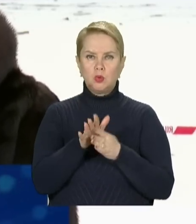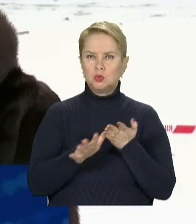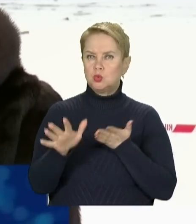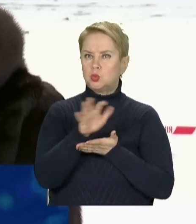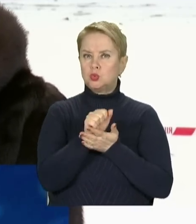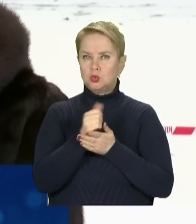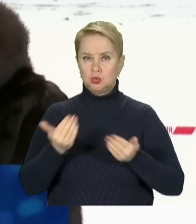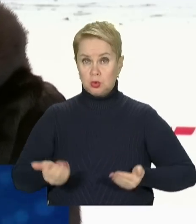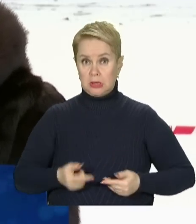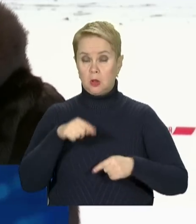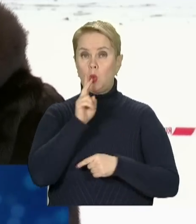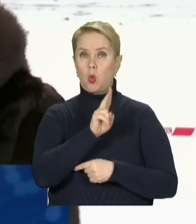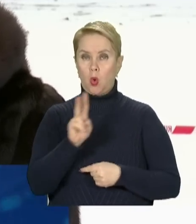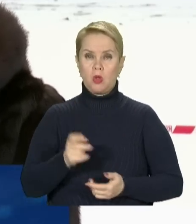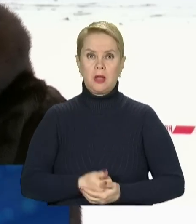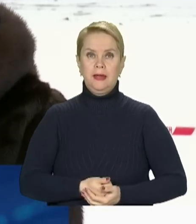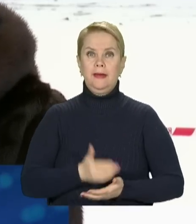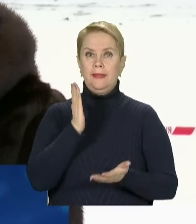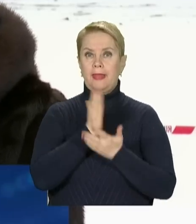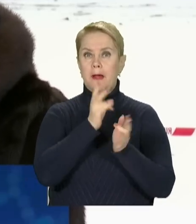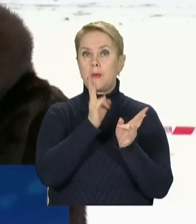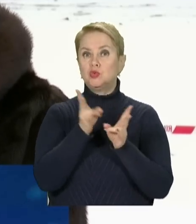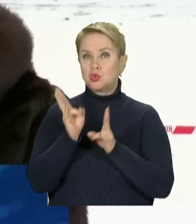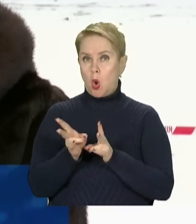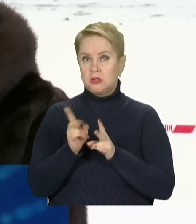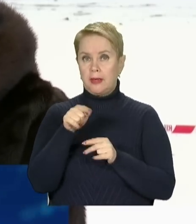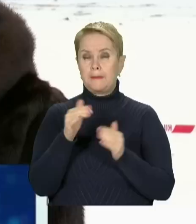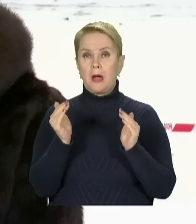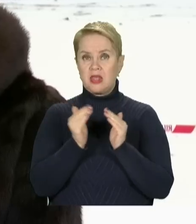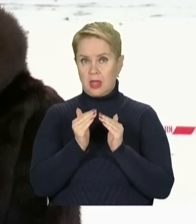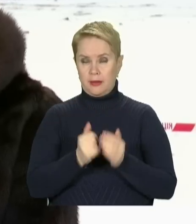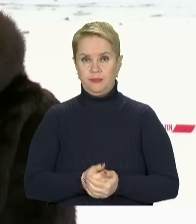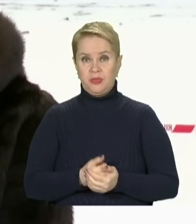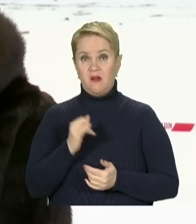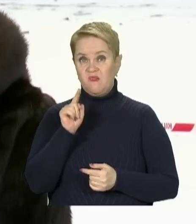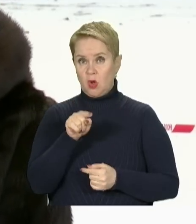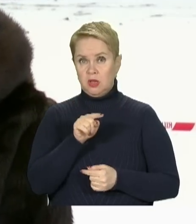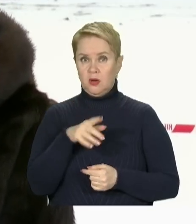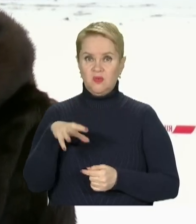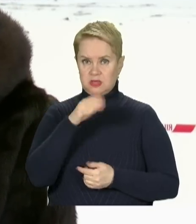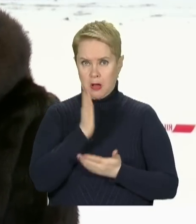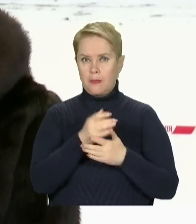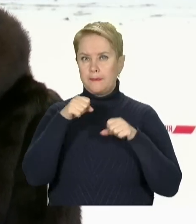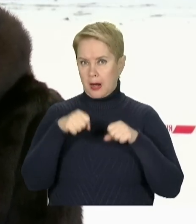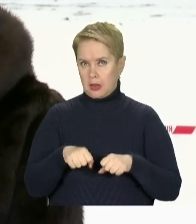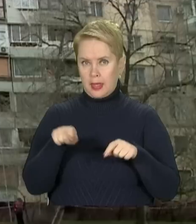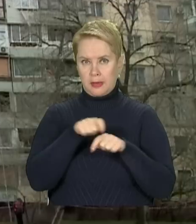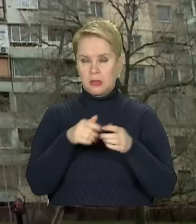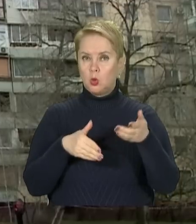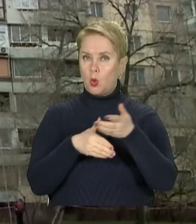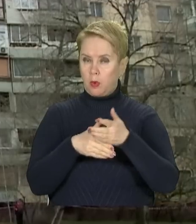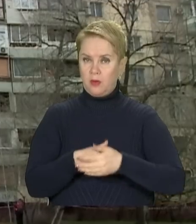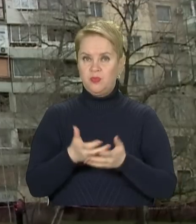зруйноване житло, і ті, у яких є пошкодження їх майна, і вони усі мають право на матеріальну